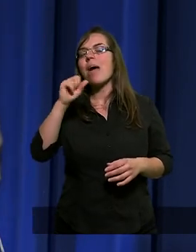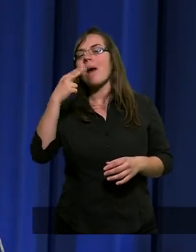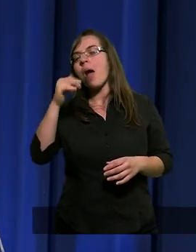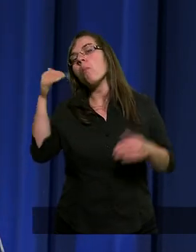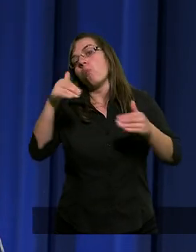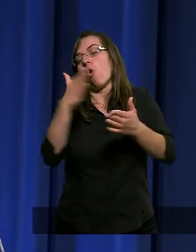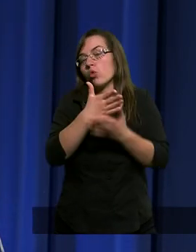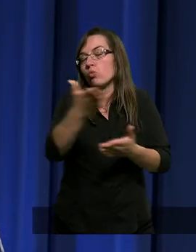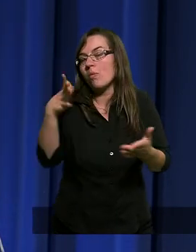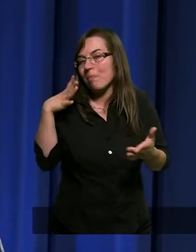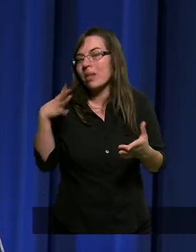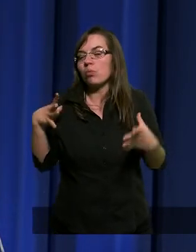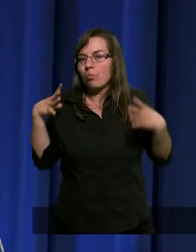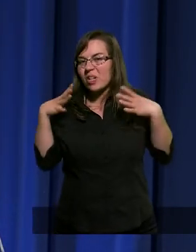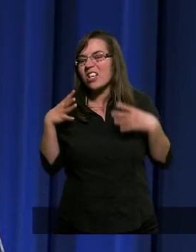przeżywaliśmy.